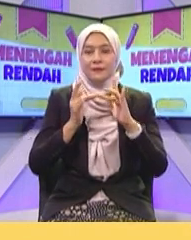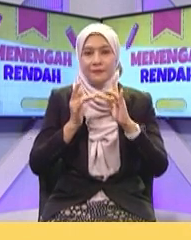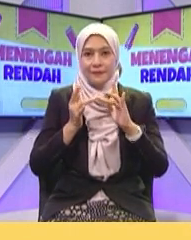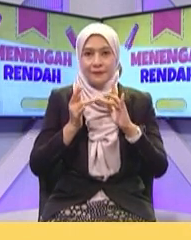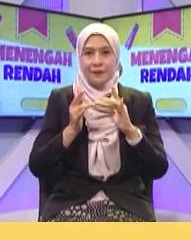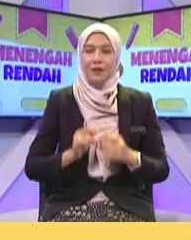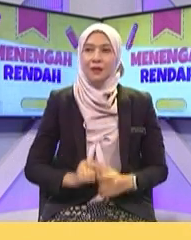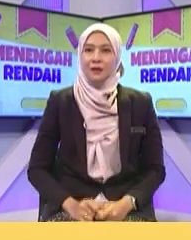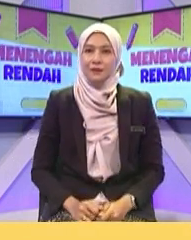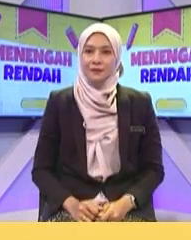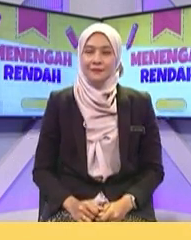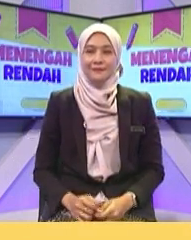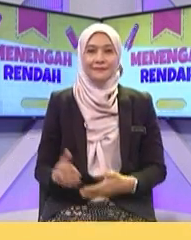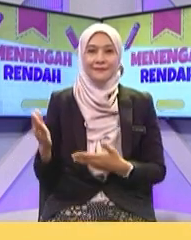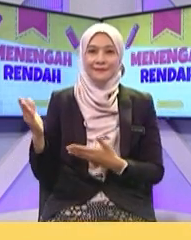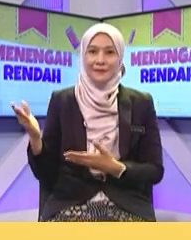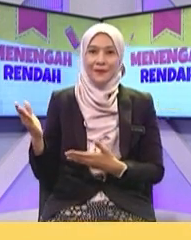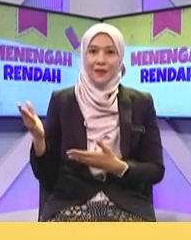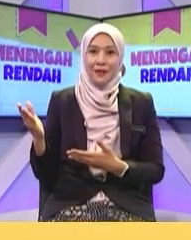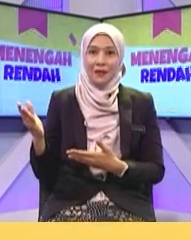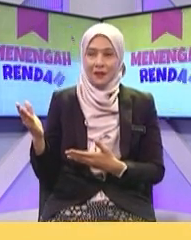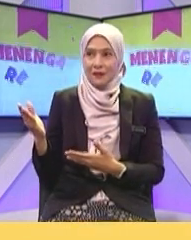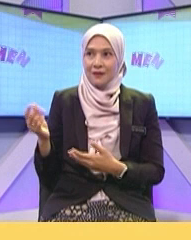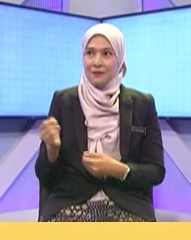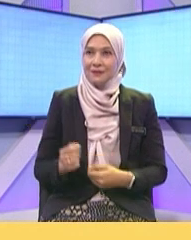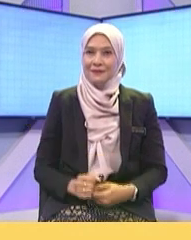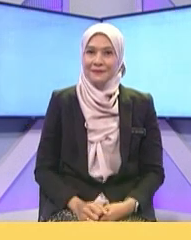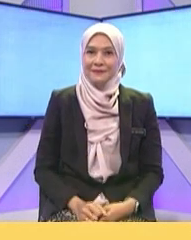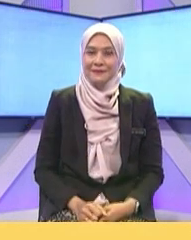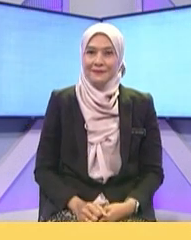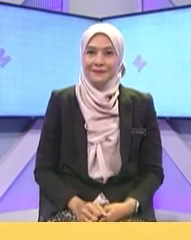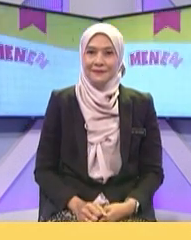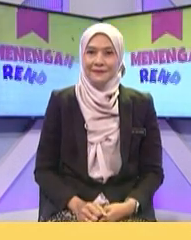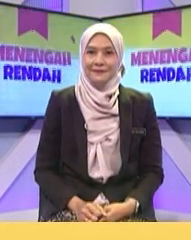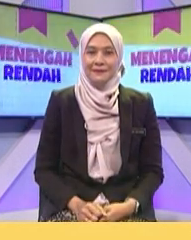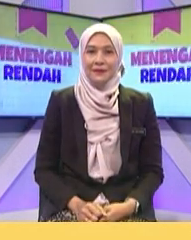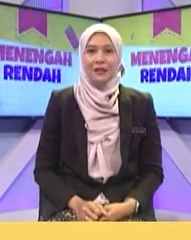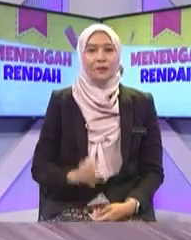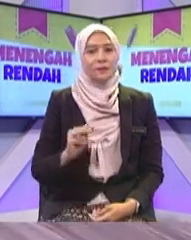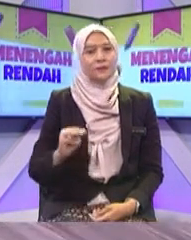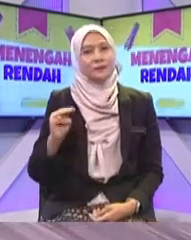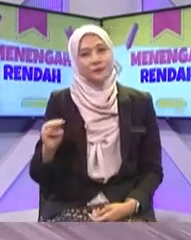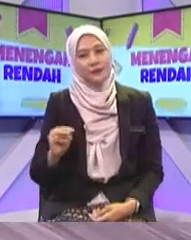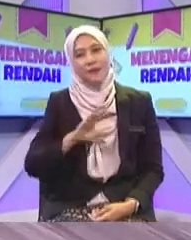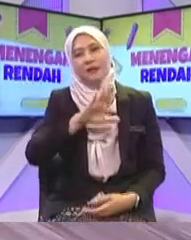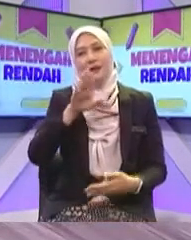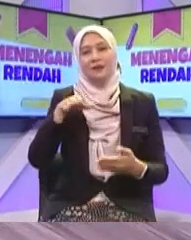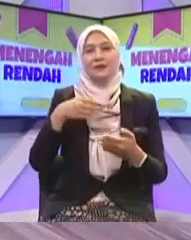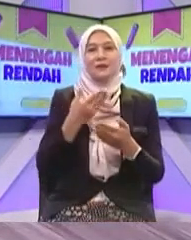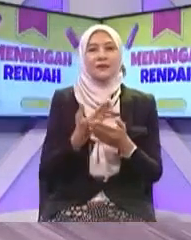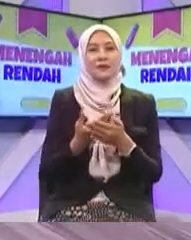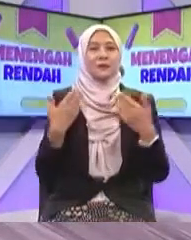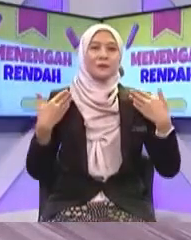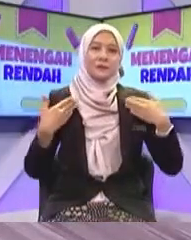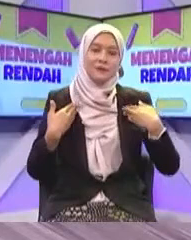Ini Telefon pintar Saya tak tunjukkan dekat sini Sebab Sebab saya yakin Murid-murid di rumah Dan murid-murid yang